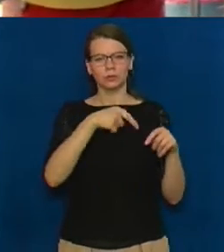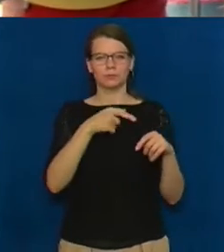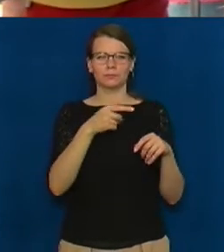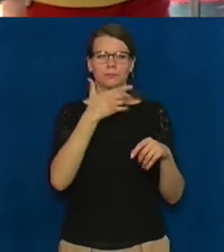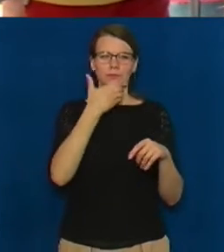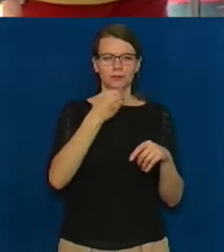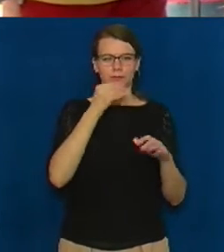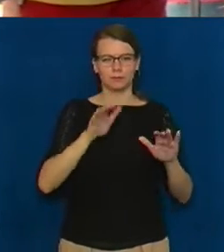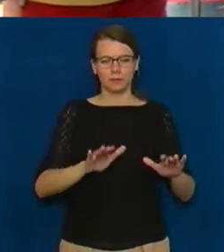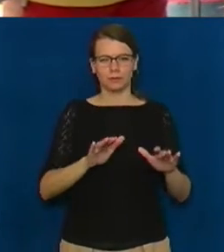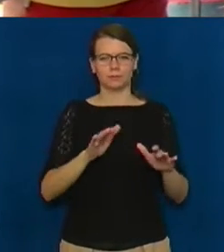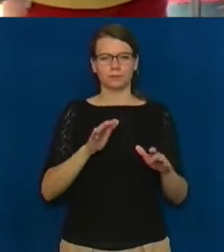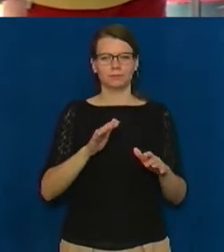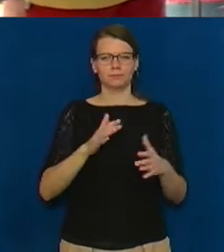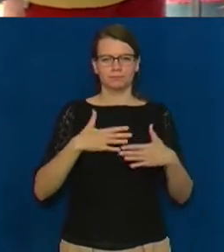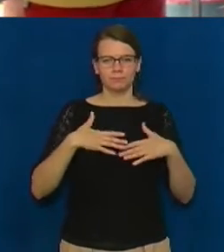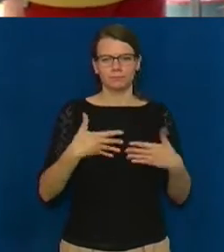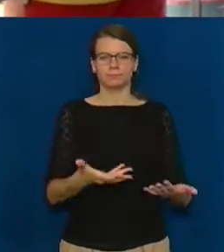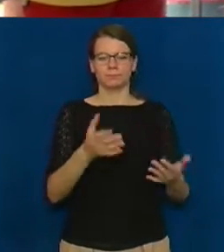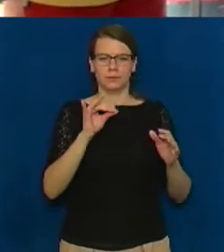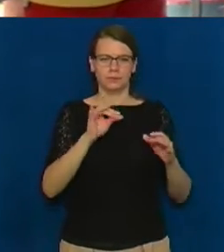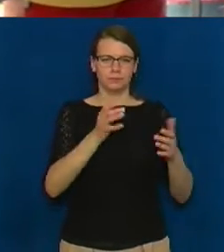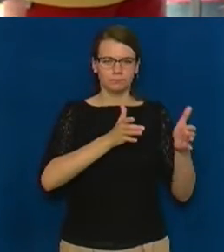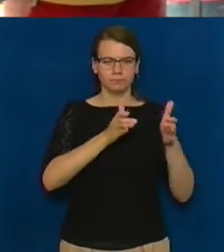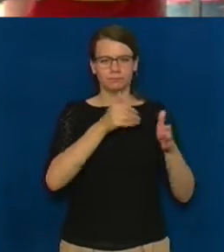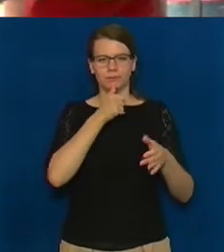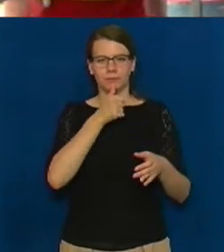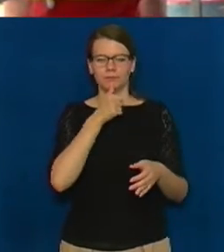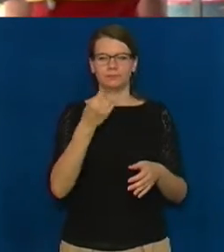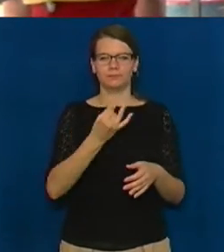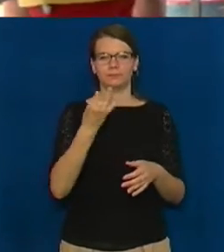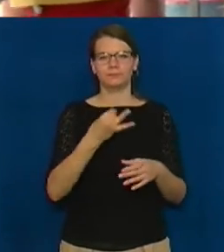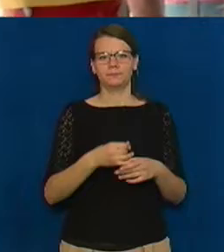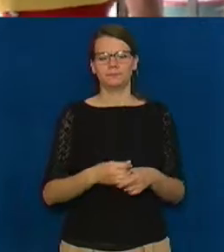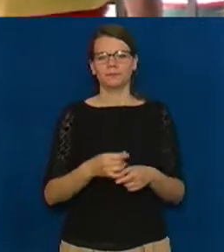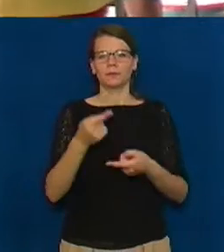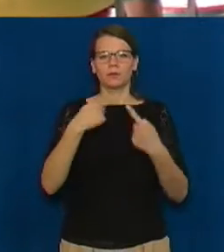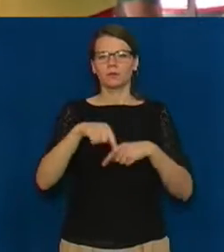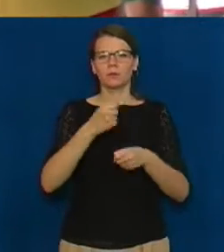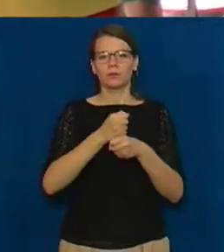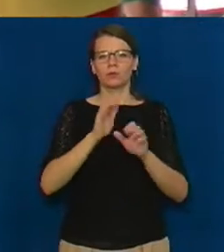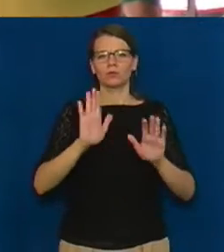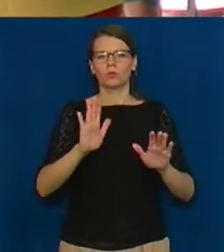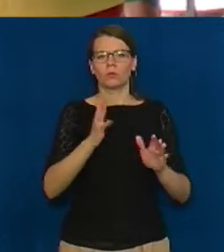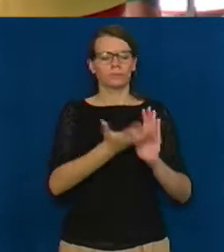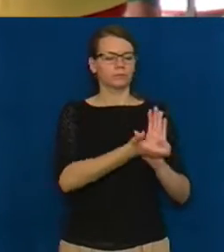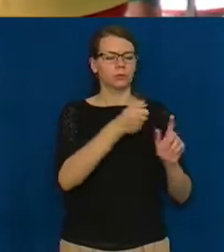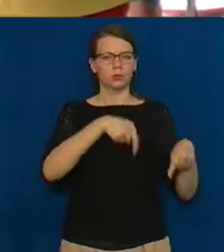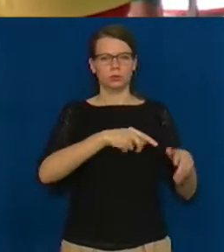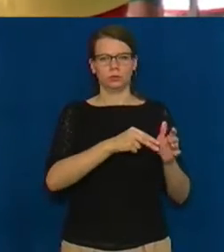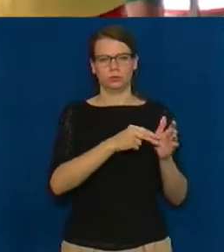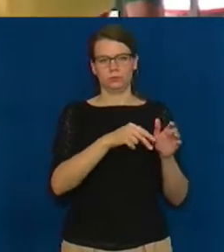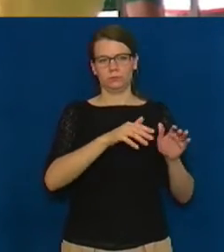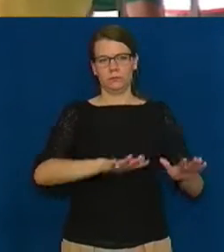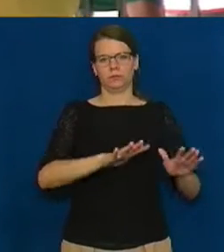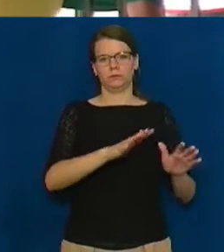набратися наснаги і попрацювати на гончарному кузі. Працюємо ми принципово з місцевих матеріалів. Ми купаємо самі